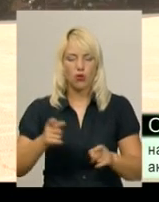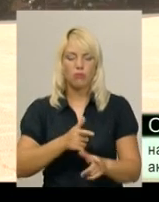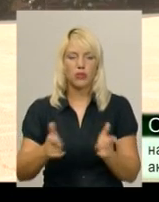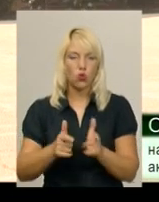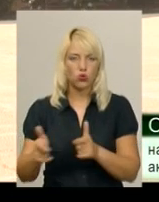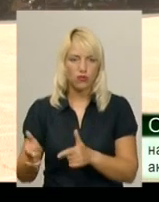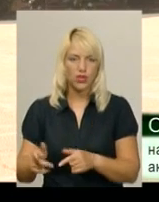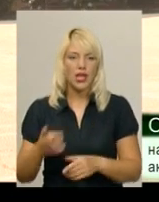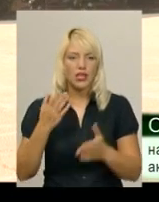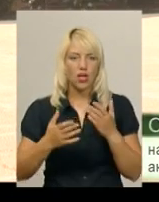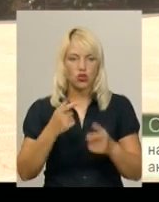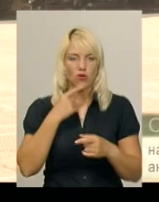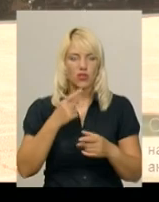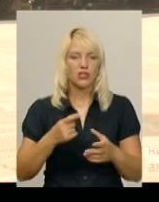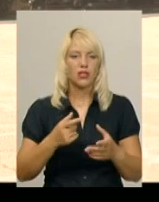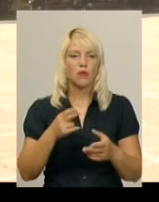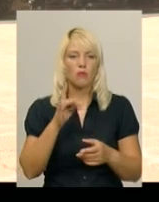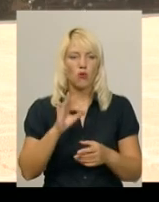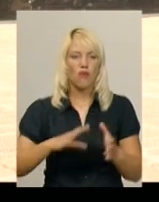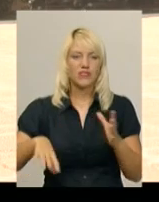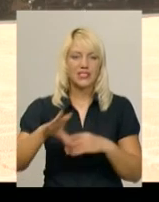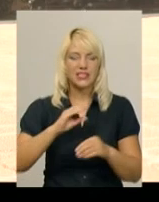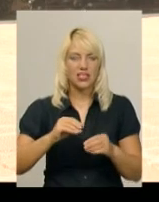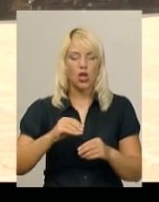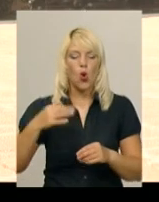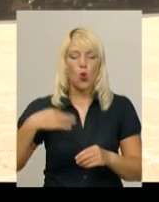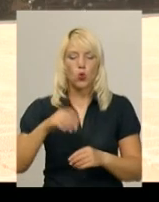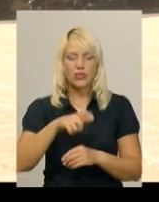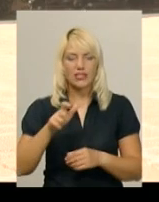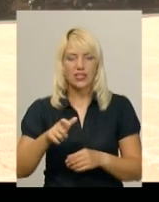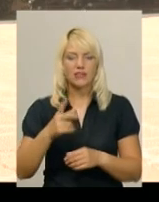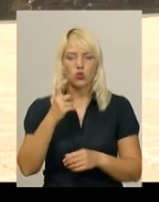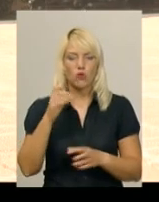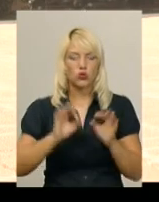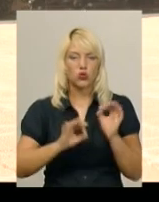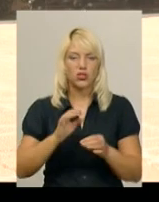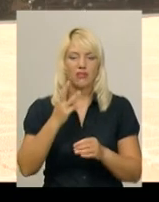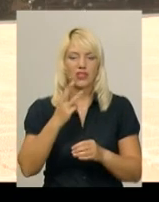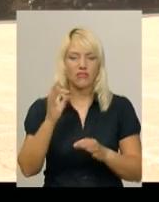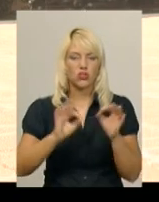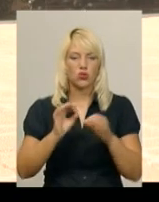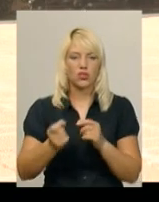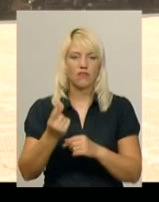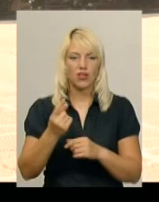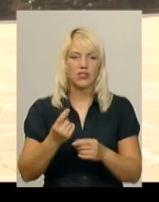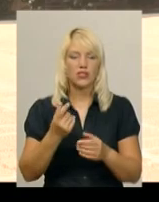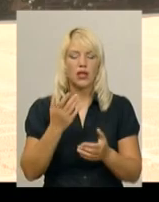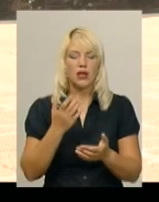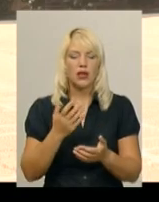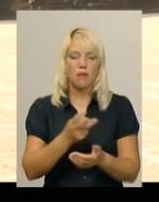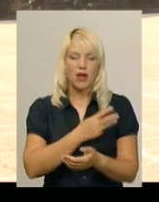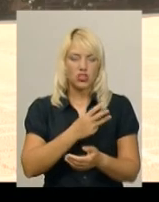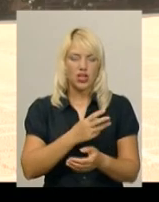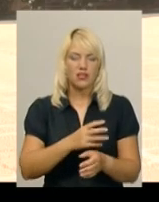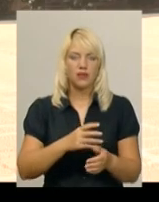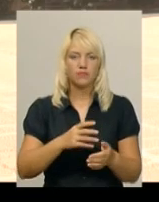якщо брати всіх курсантів за 100%, то близько 3% виявило бажання відрахуватися у зв'язку з тим,